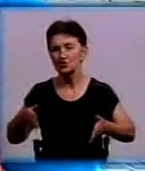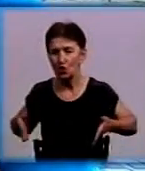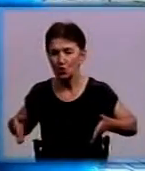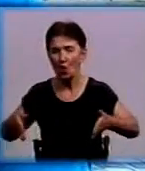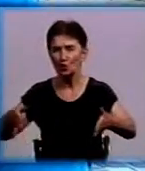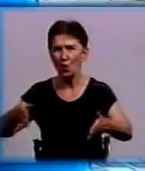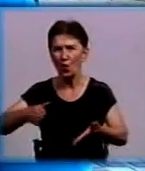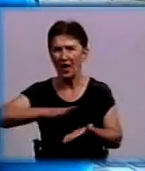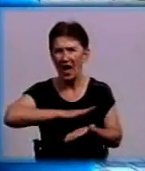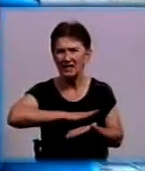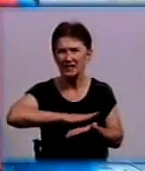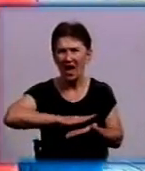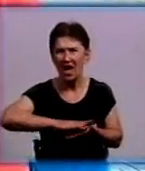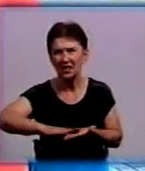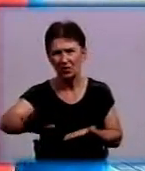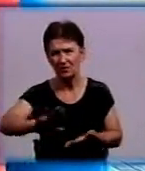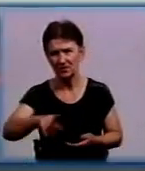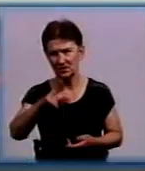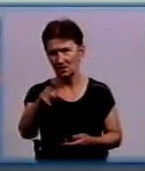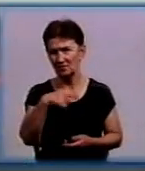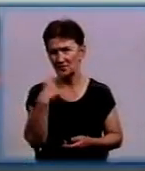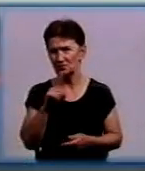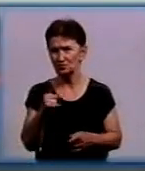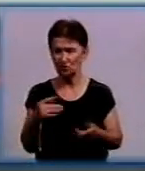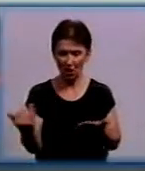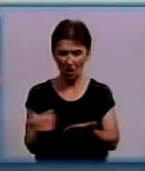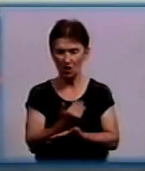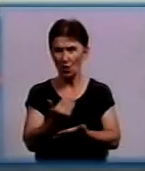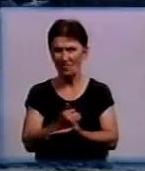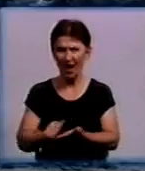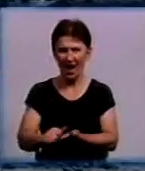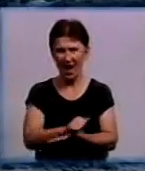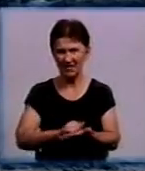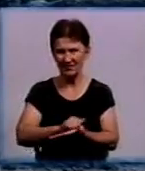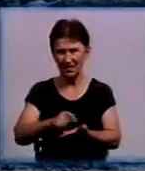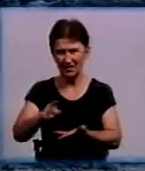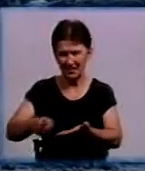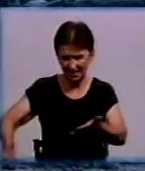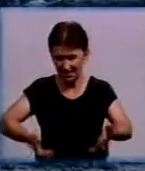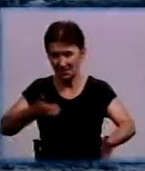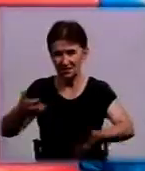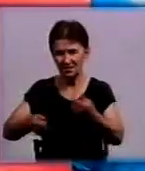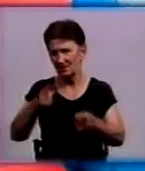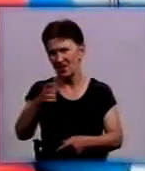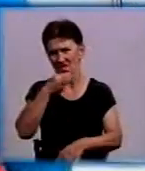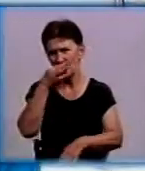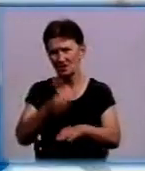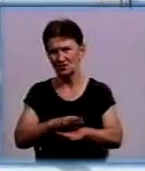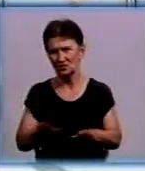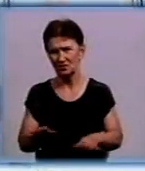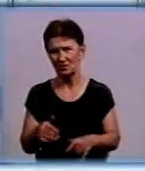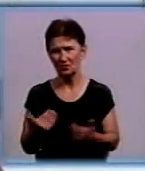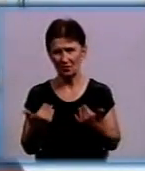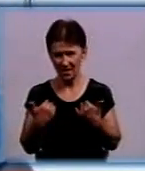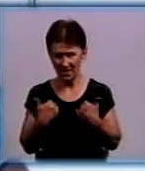Бригадир Олександр Багдасарян каже, за те, що нове асфальтне покриття знімають, виконавці ремонту не відповідають. Я отвечаю,